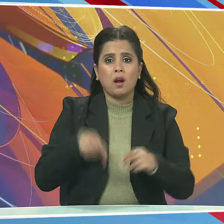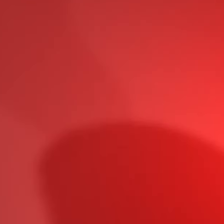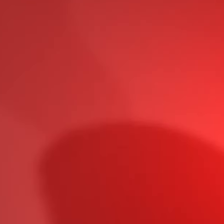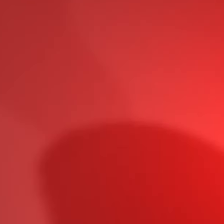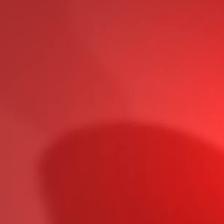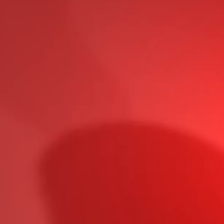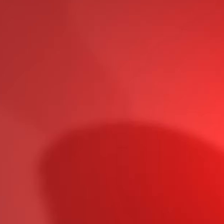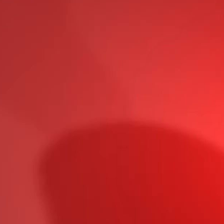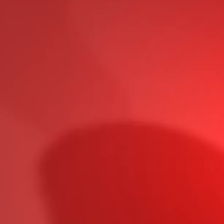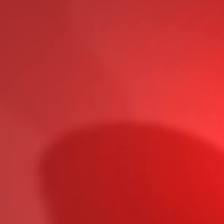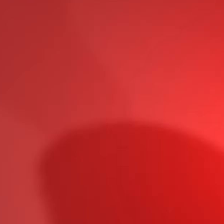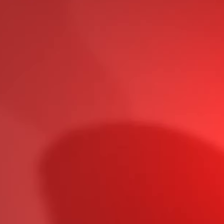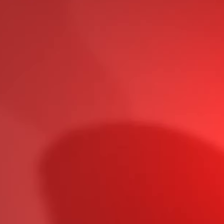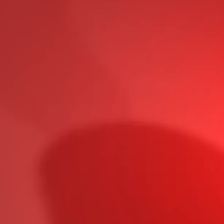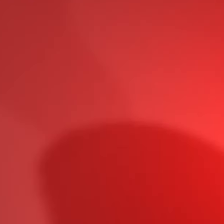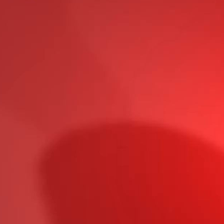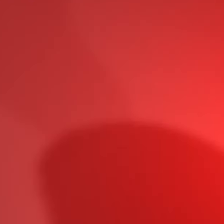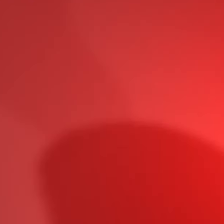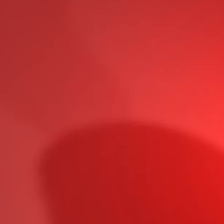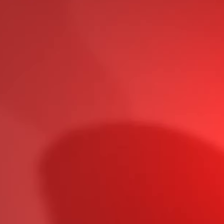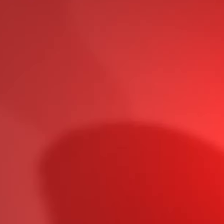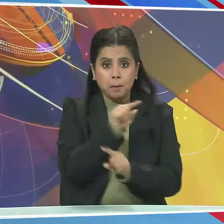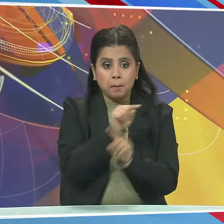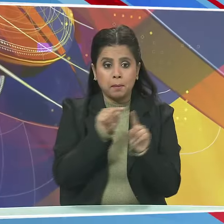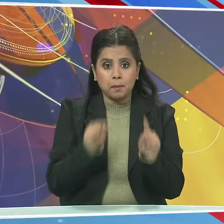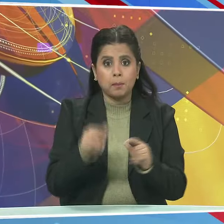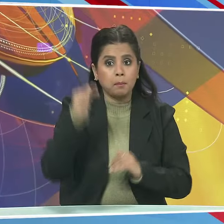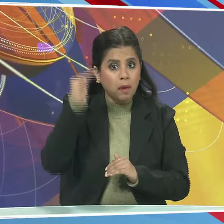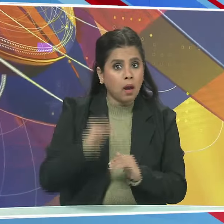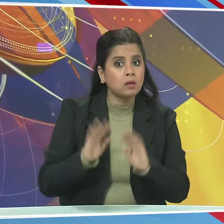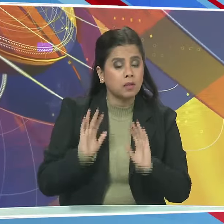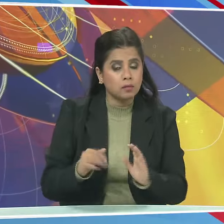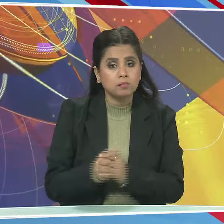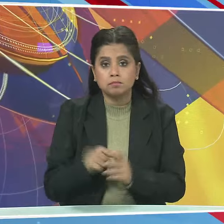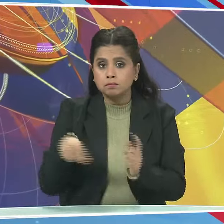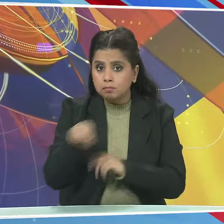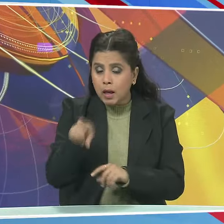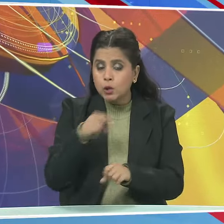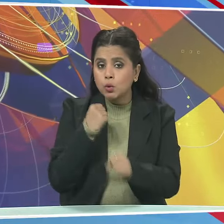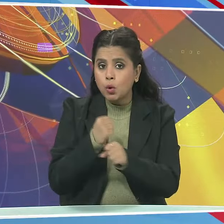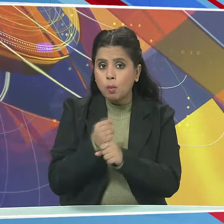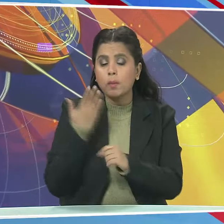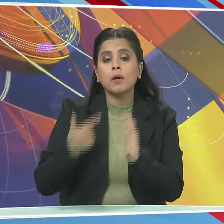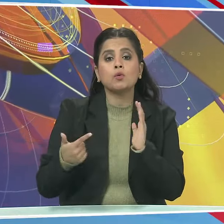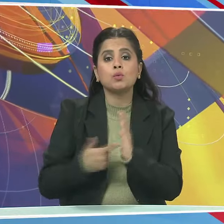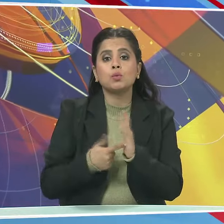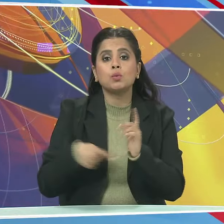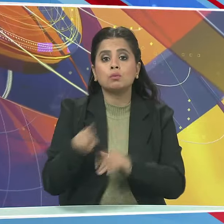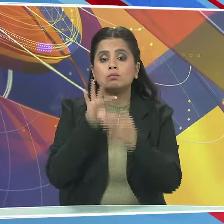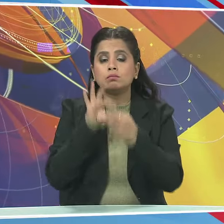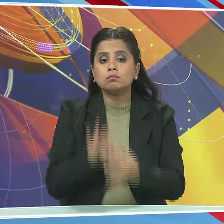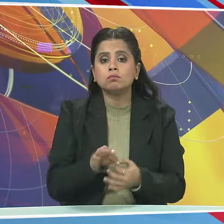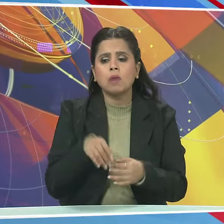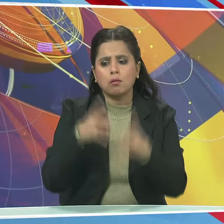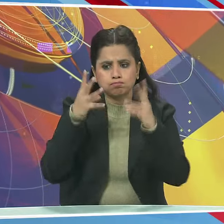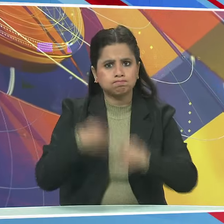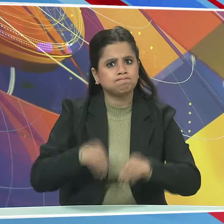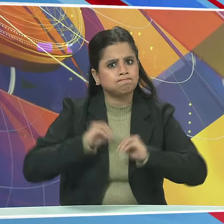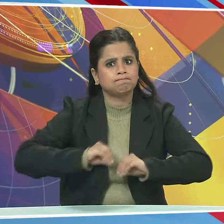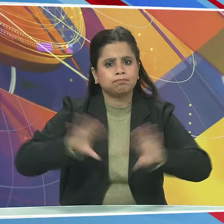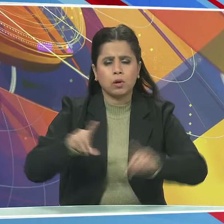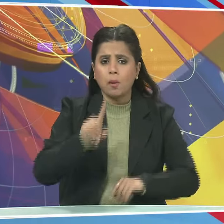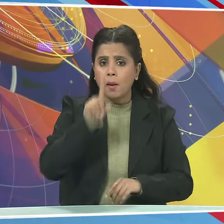कारण आर्थिक विकासदार तीन प्रष्टिशत तक गिर गई सरकार ने मंगलवार को इससे जुड़े आकड़े जारी किये